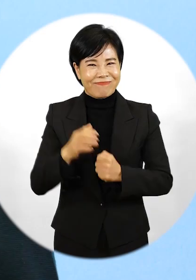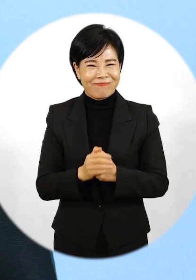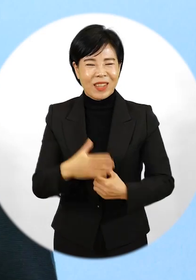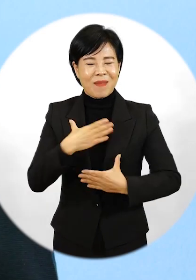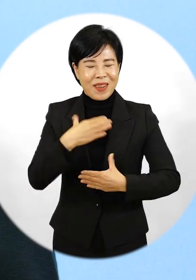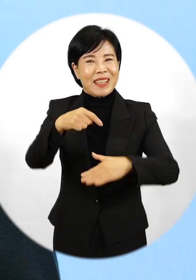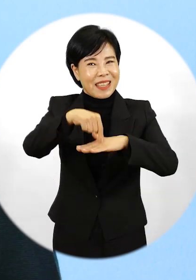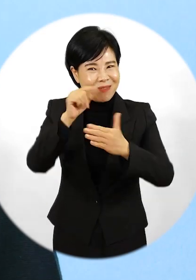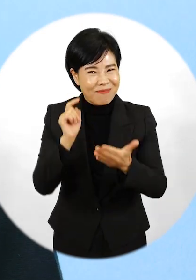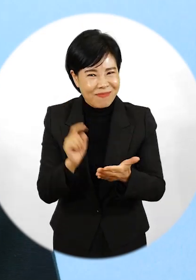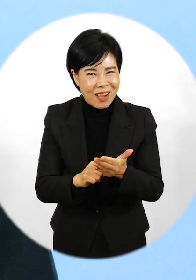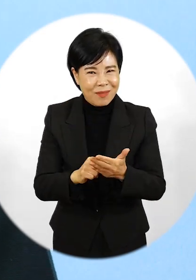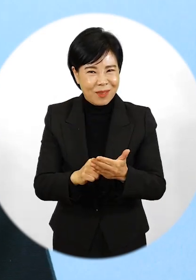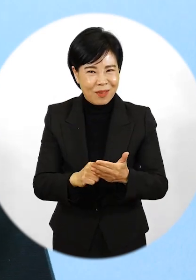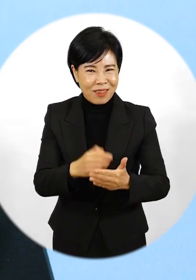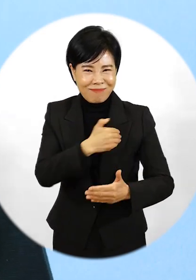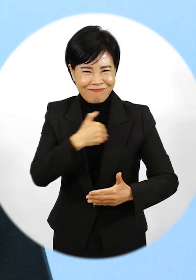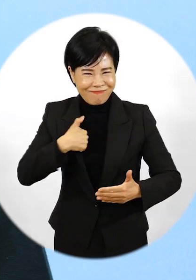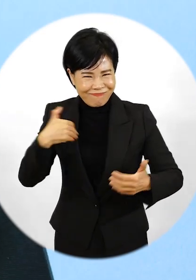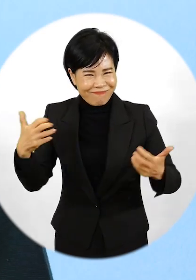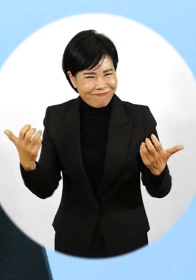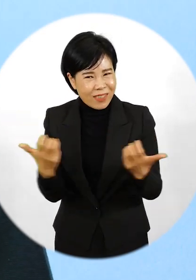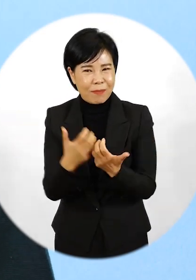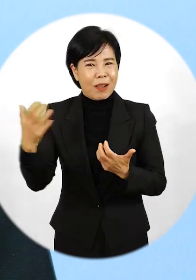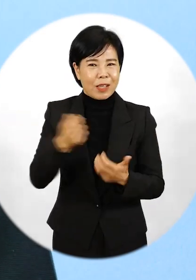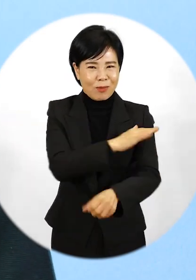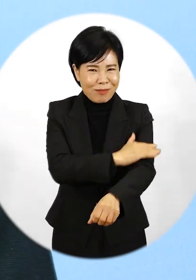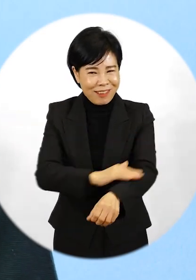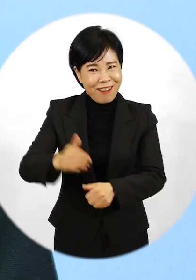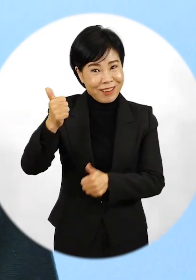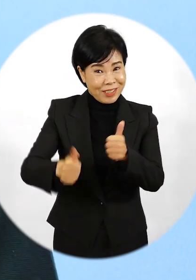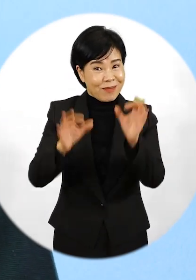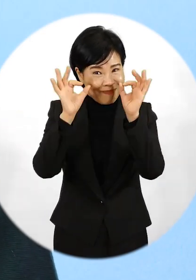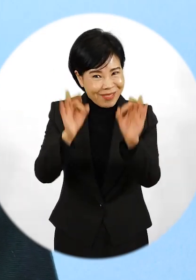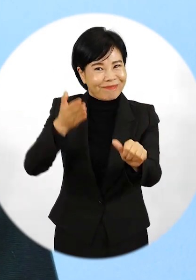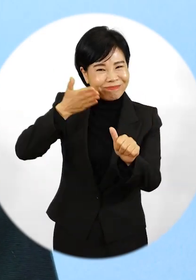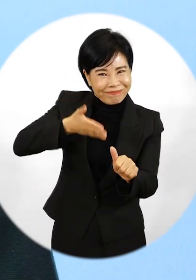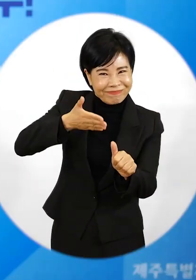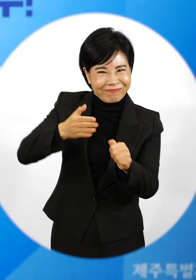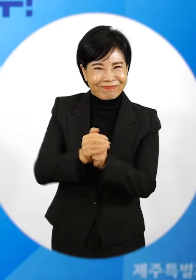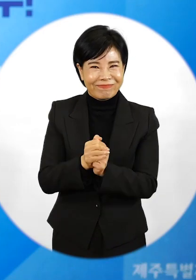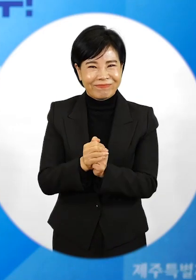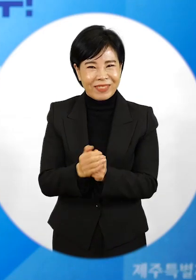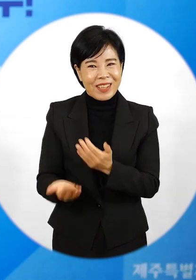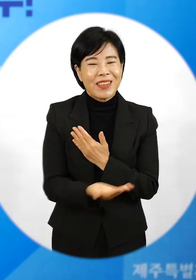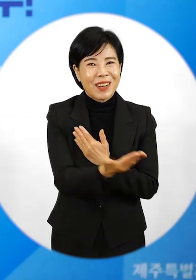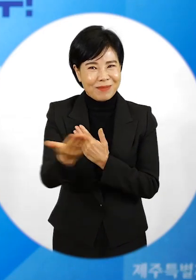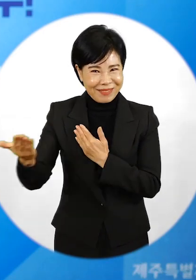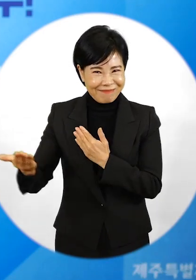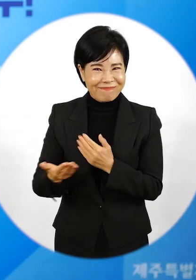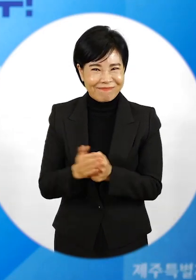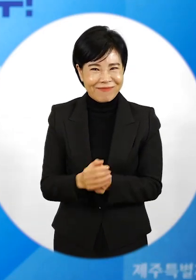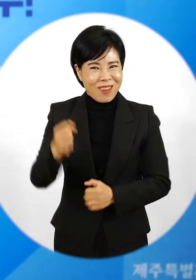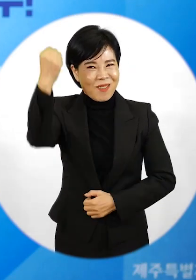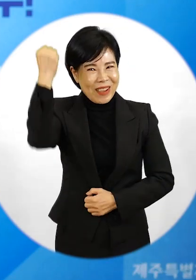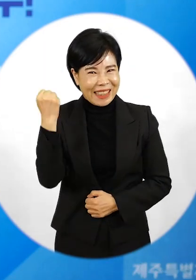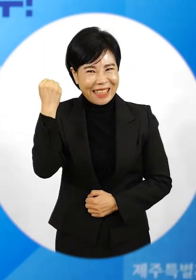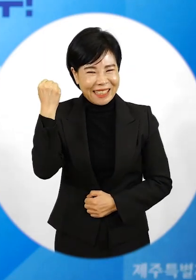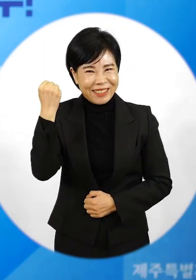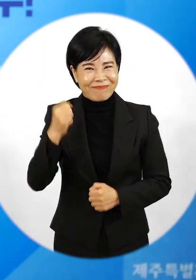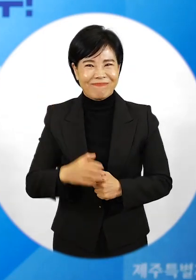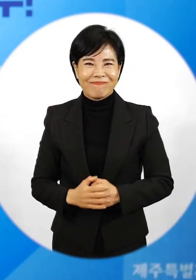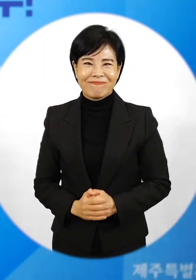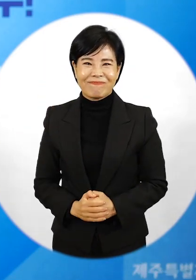편안한 마음으로 자신감을 가지고 잘 치러내시기를 바랍니다. 수험생 여러분 화이팅!